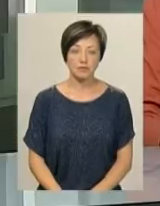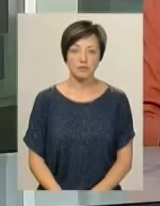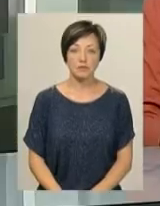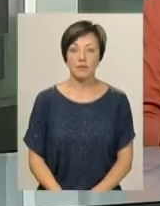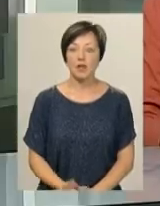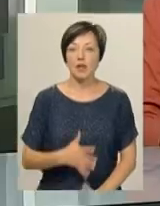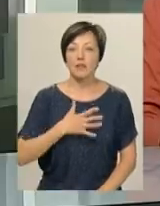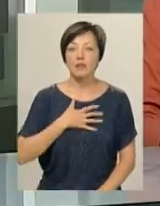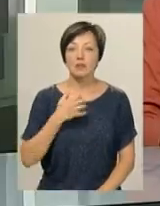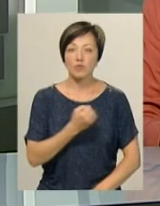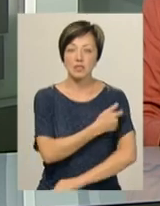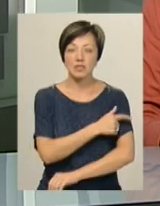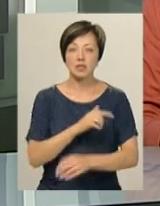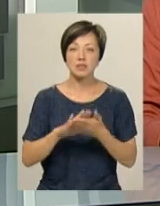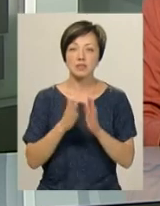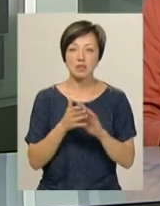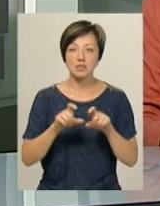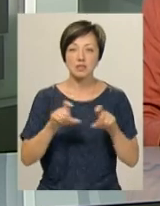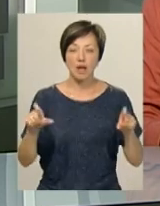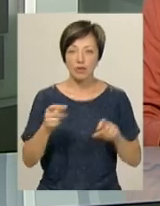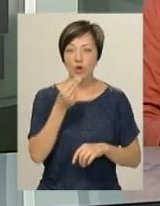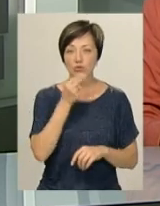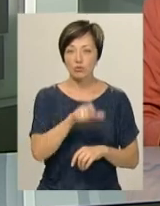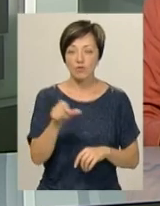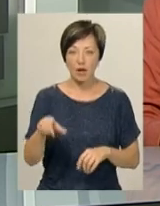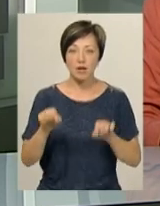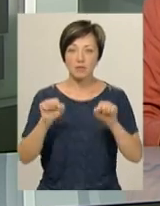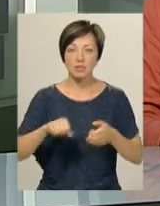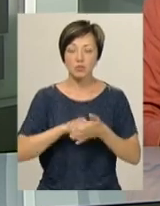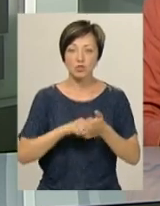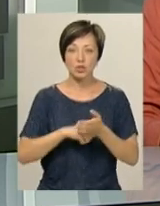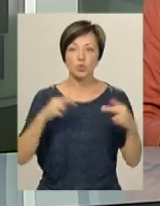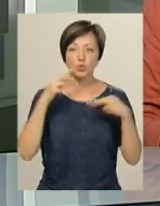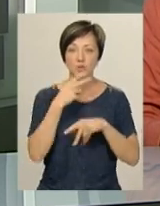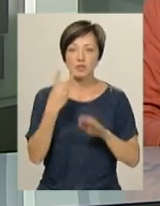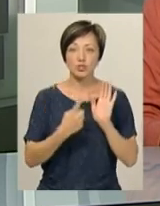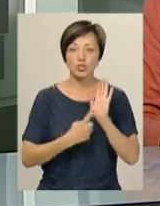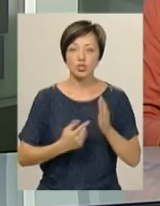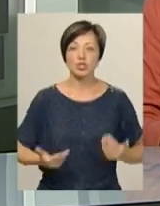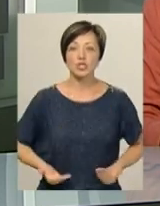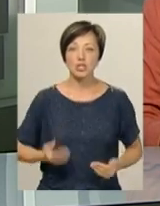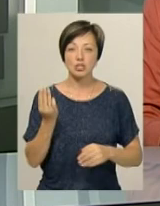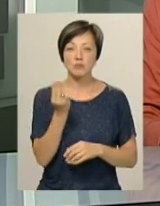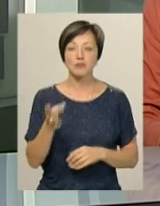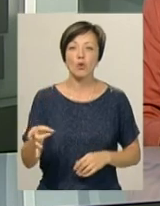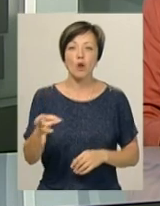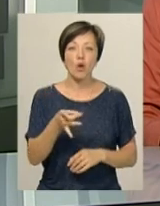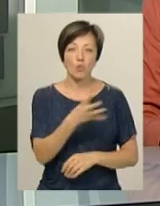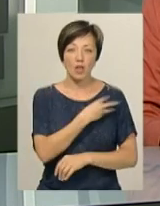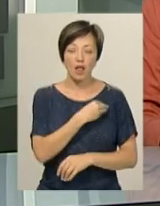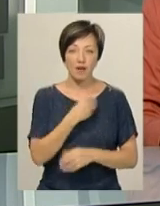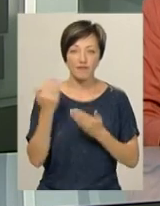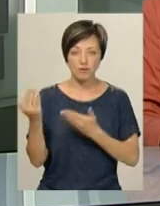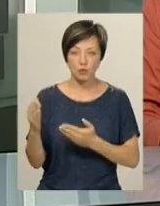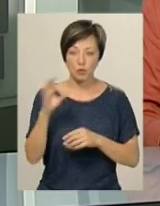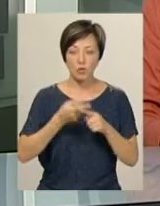Незадовільний санітарний стан закоду громадського харчування міг спричинити отруєння 26 жителів Шепетівського району на Львівщині.